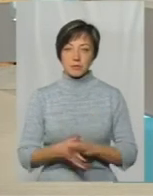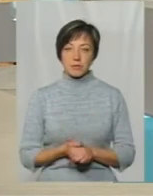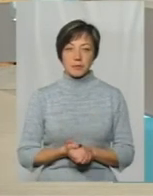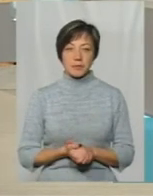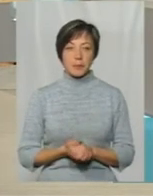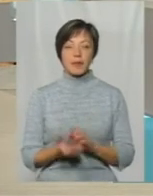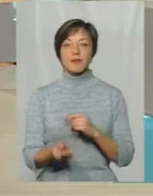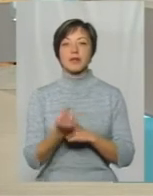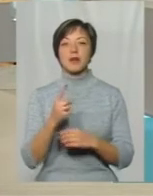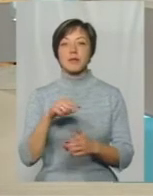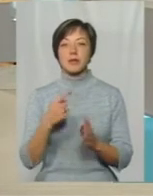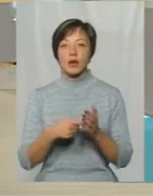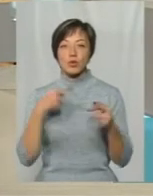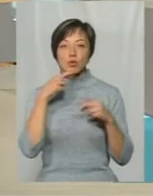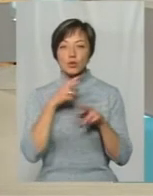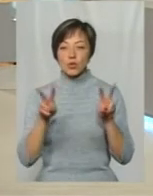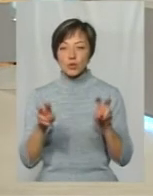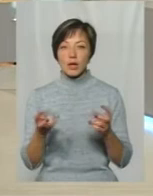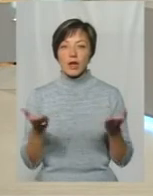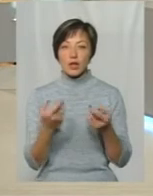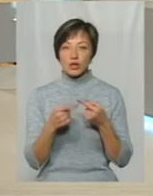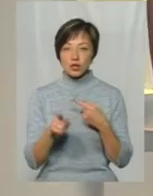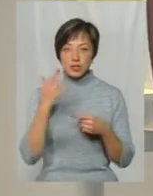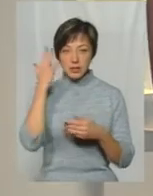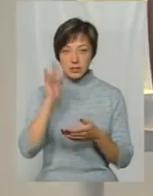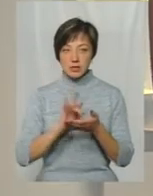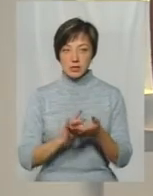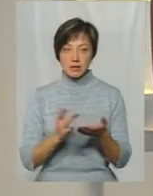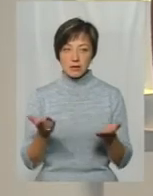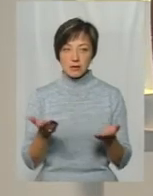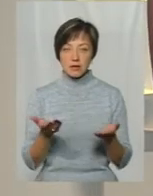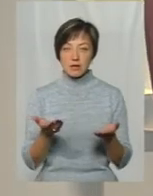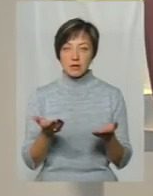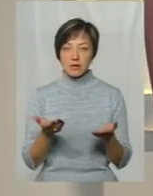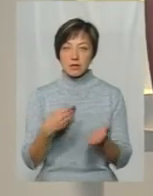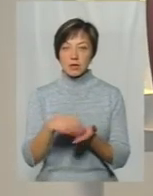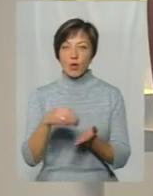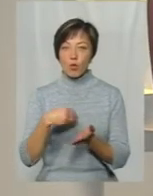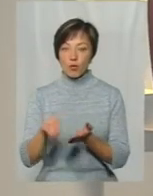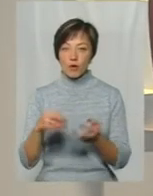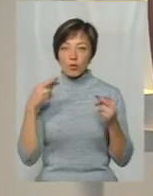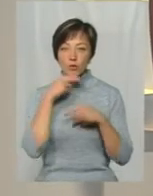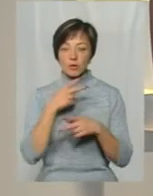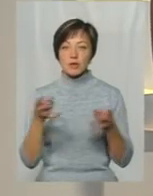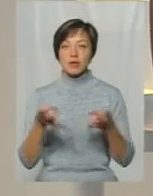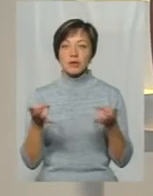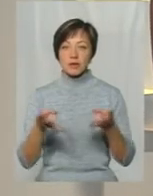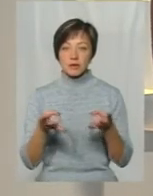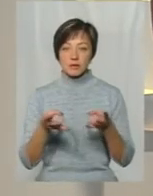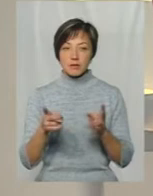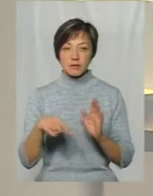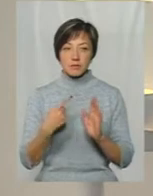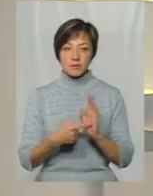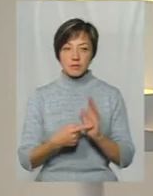виникає питання з отрутою Можливо, для якихось інших цілей відбуваються закупки отрути Я можу на це питання